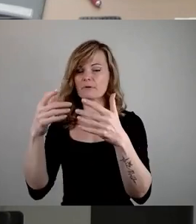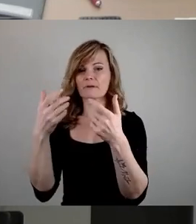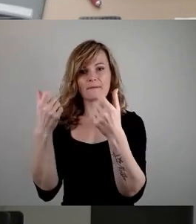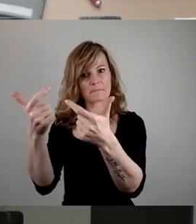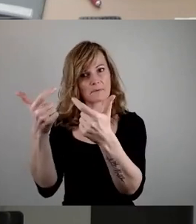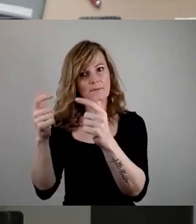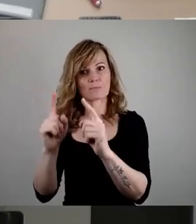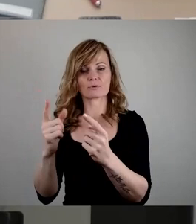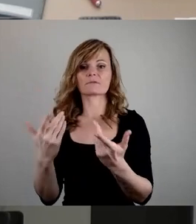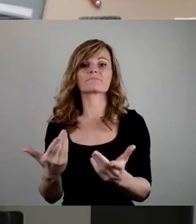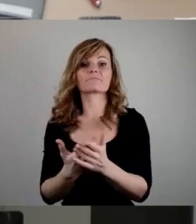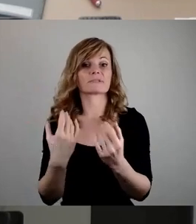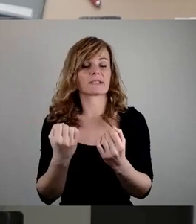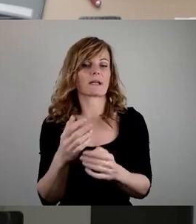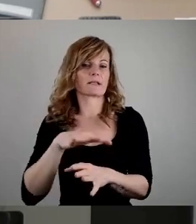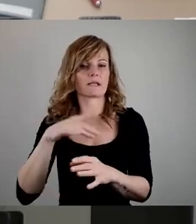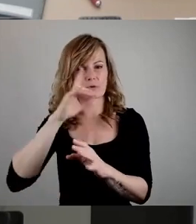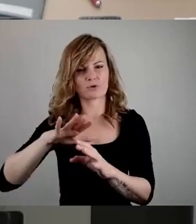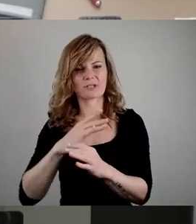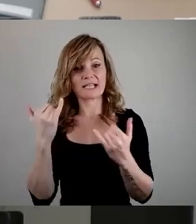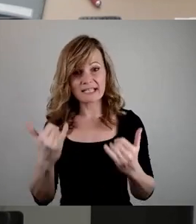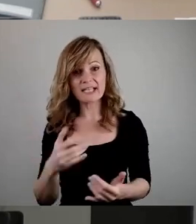hier nicht anfangen, im Stadtrat den Nahostkonflikt zu lösen.